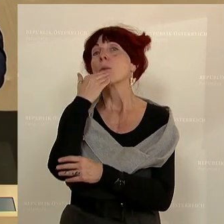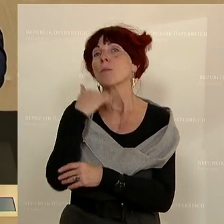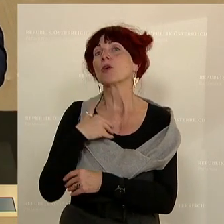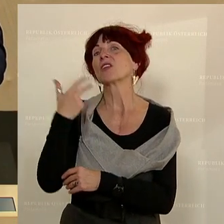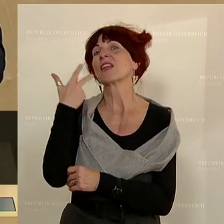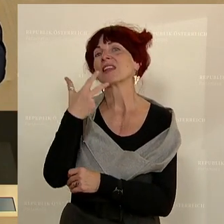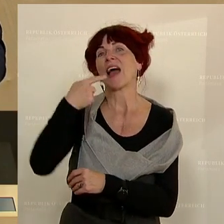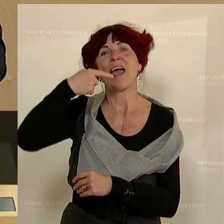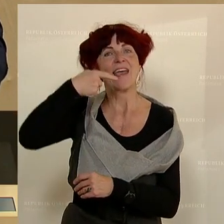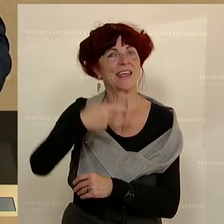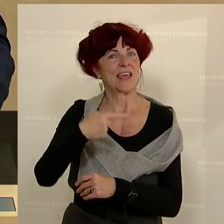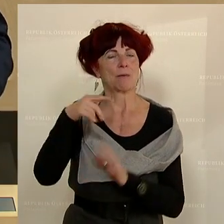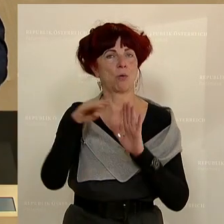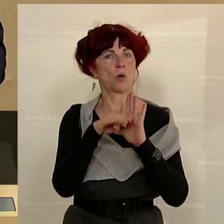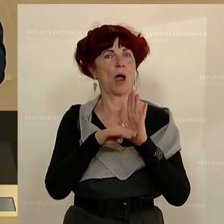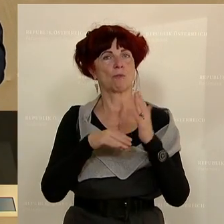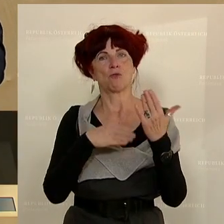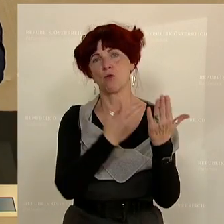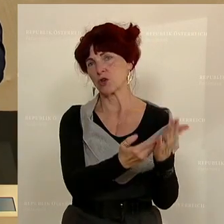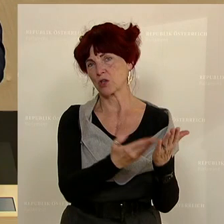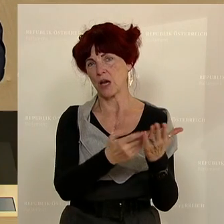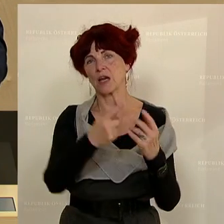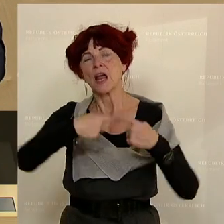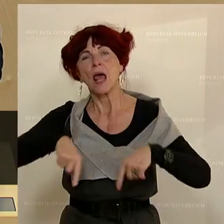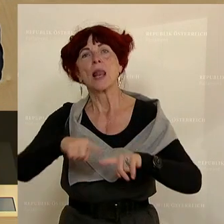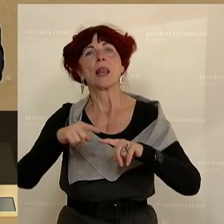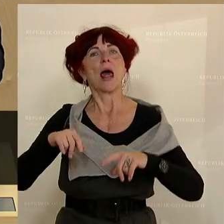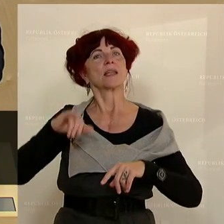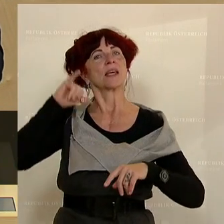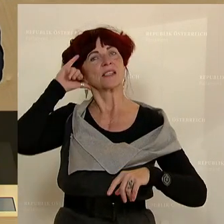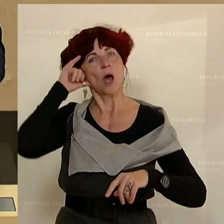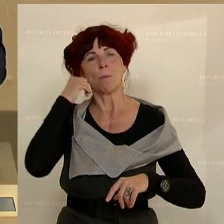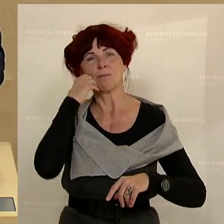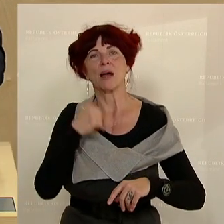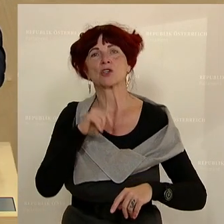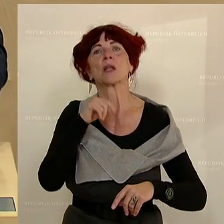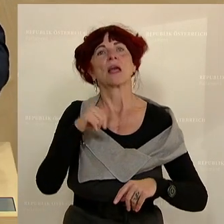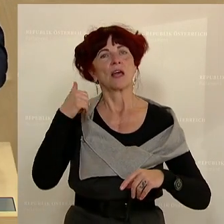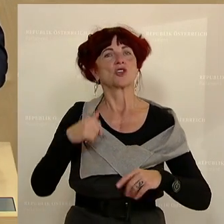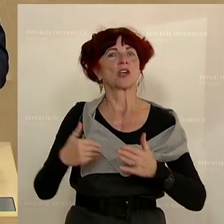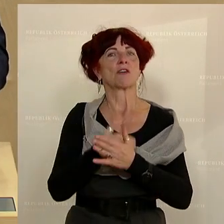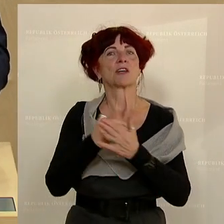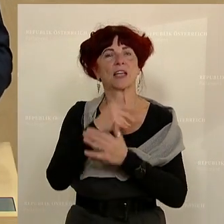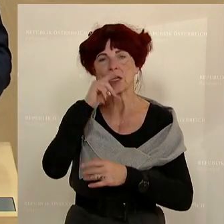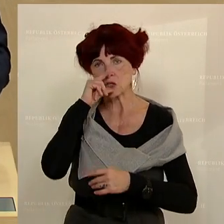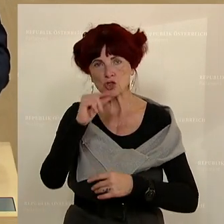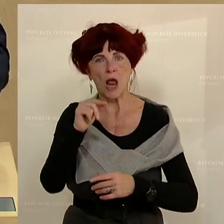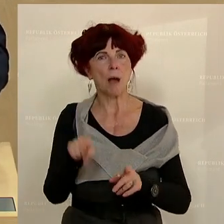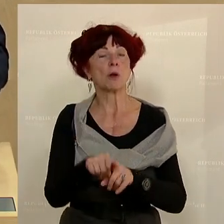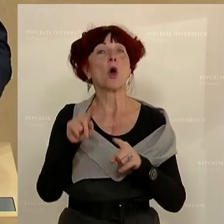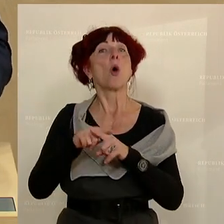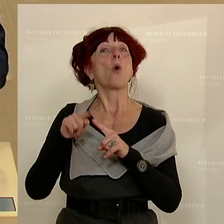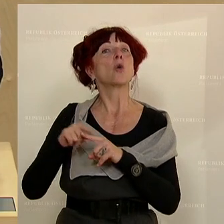-Programm vorstellen, was unser Landeshauptmann, Stellvertreter Franz Schnabel und eine Landtagsabgeordnete Bürgermeisterin aus St. Wallen,